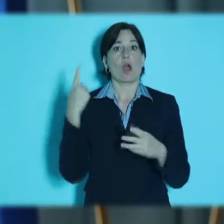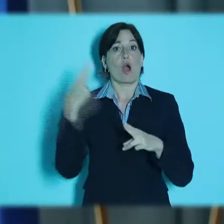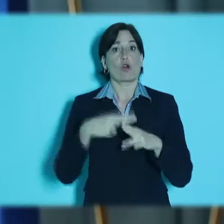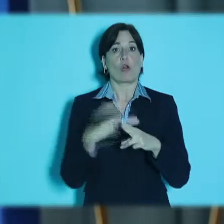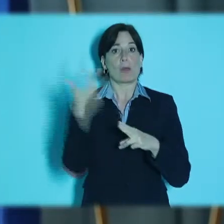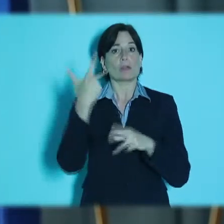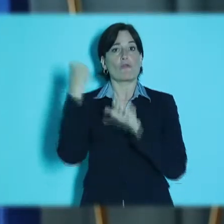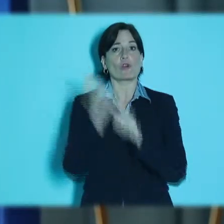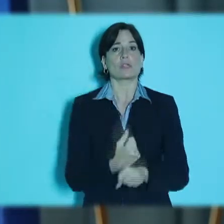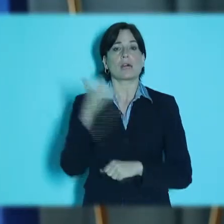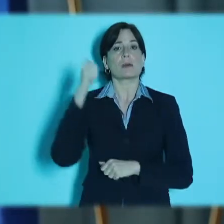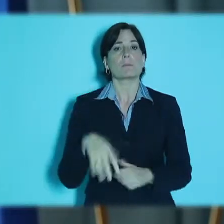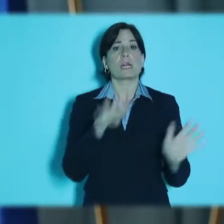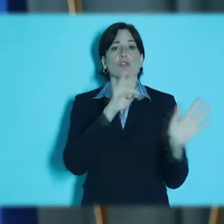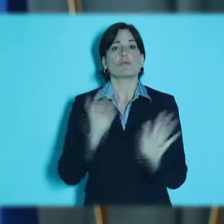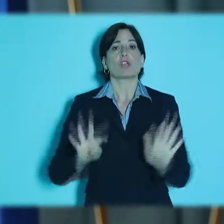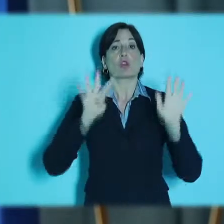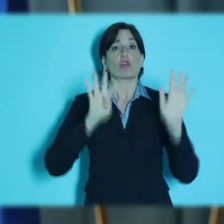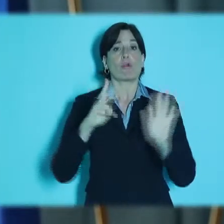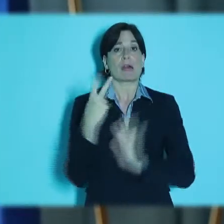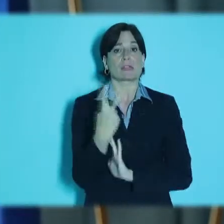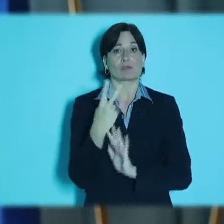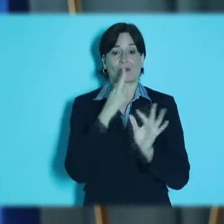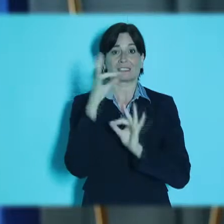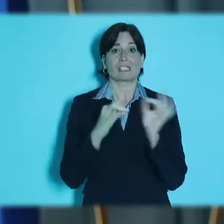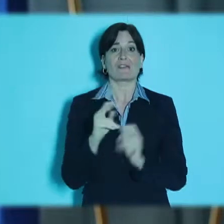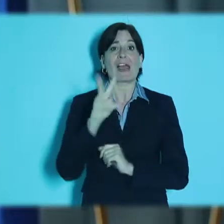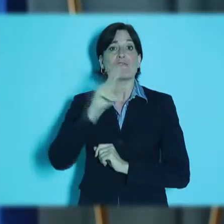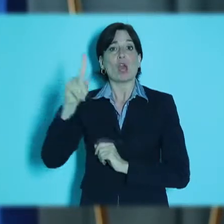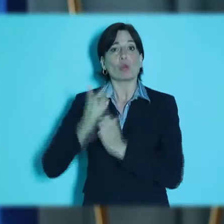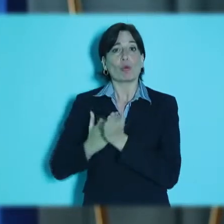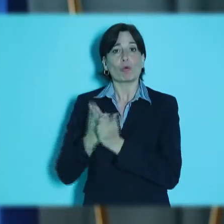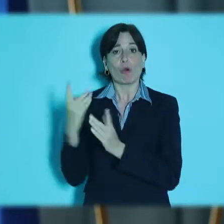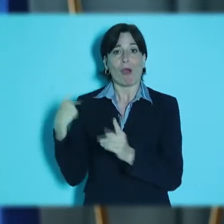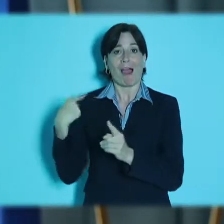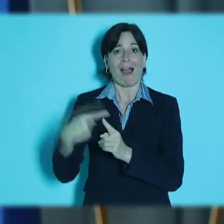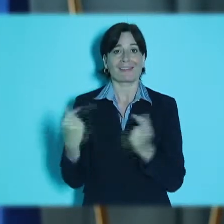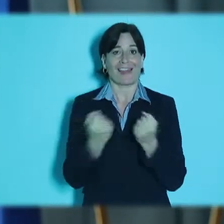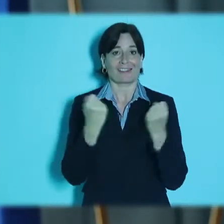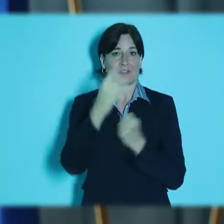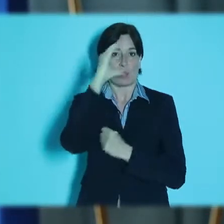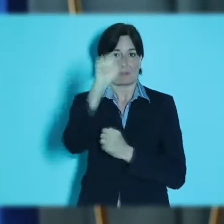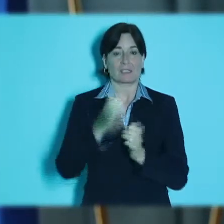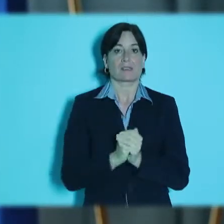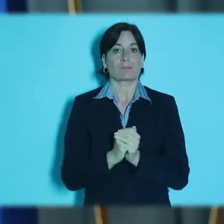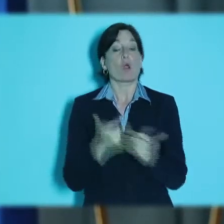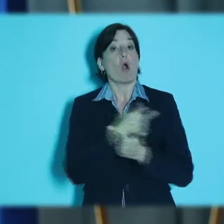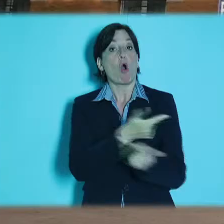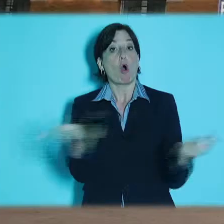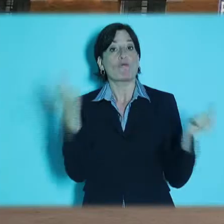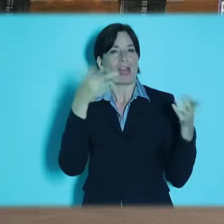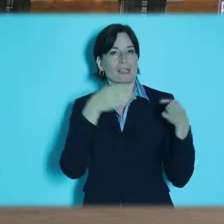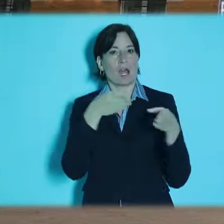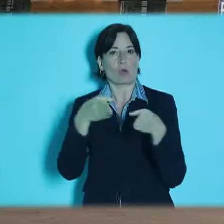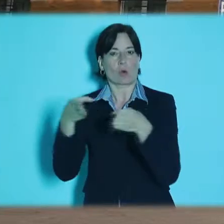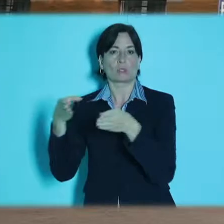La fondazione di Roma 3 risale al 1992, quindi siamo al ventunesimo anno della attività del nostro Ateneo.